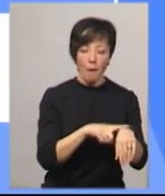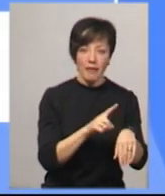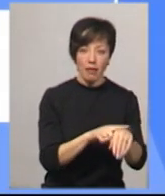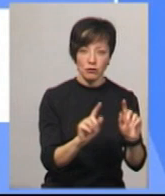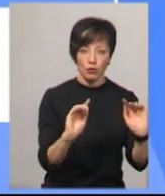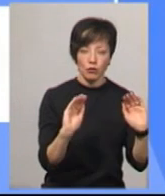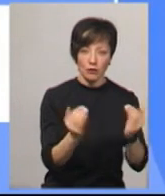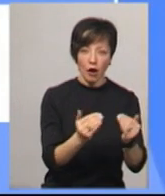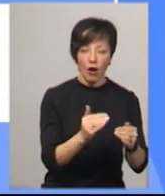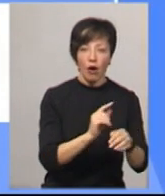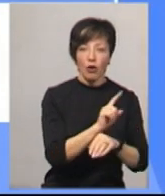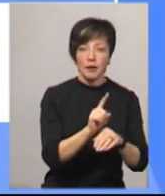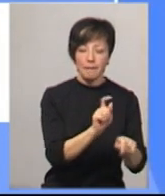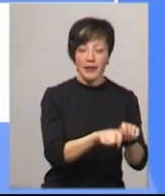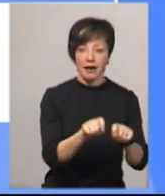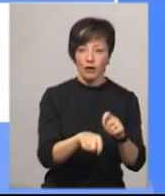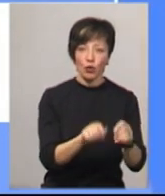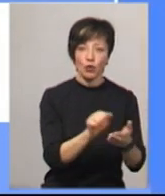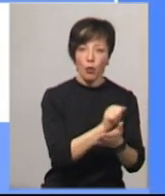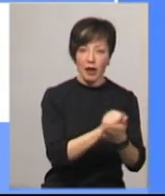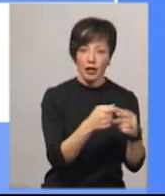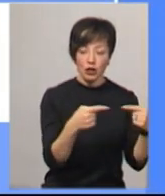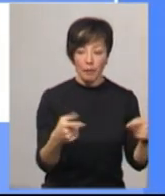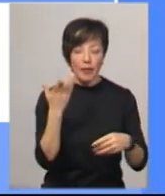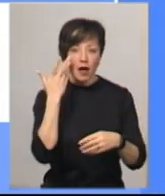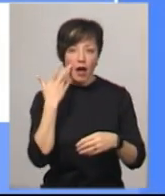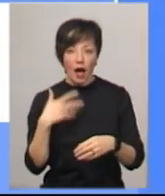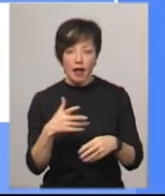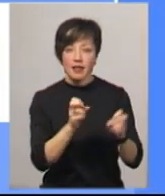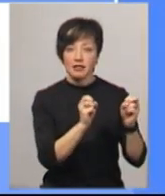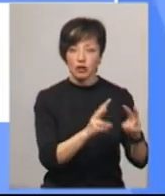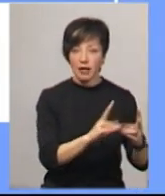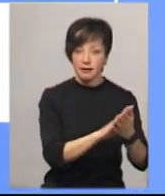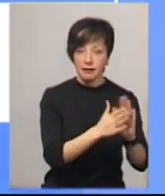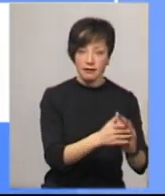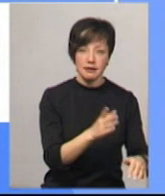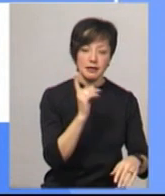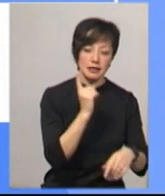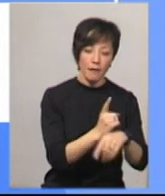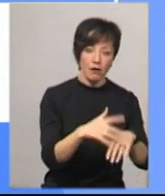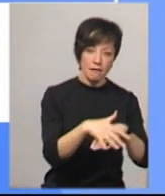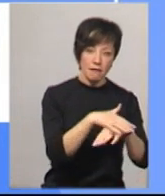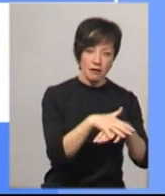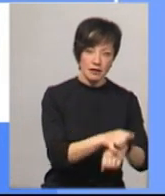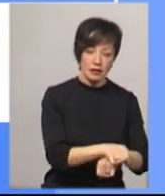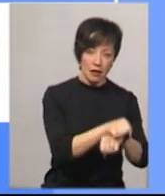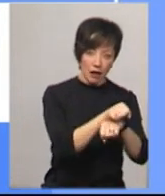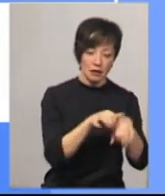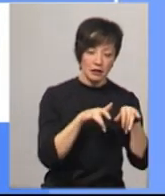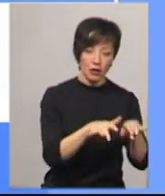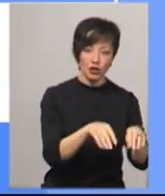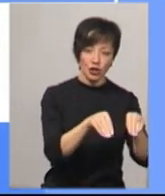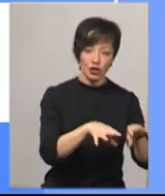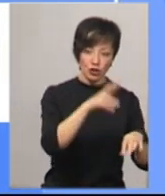та перевірку документів і речей громадян. Під час надзвичайного стану забороняють масові заходи і страйки. За рішенням